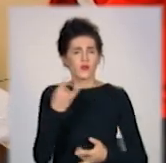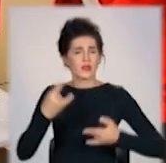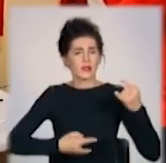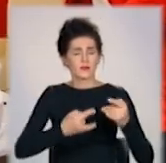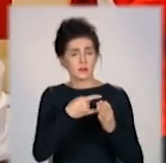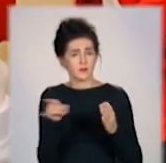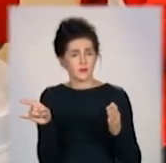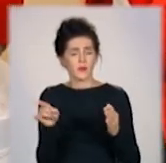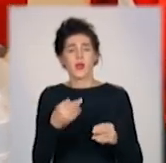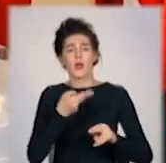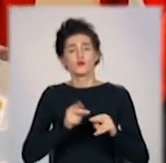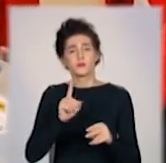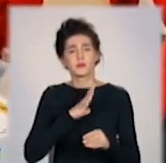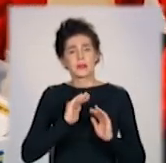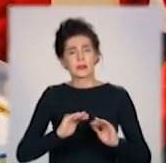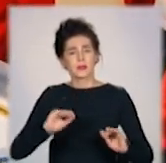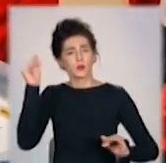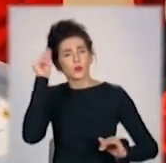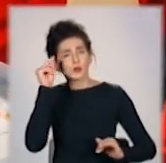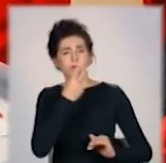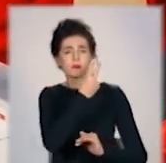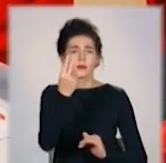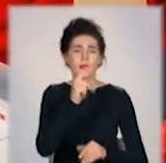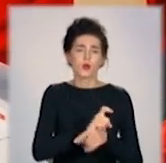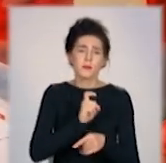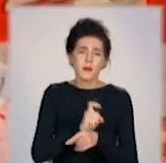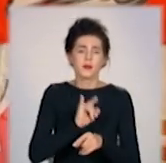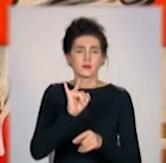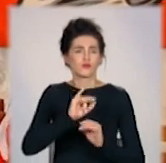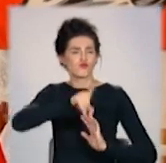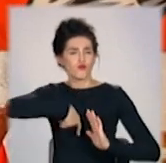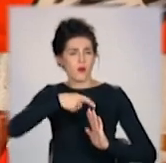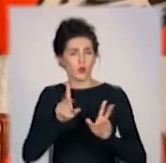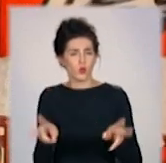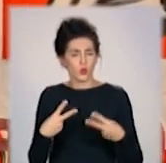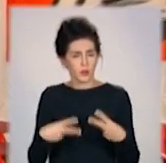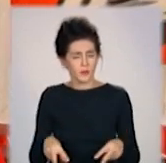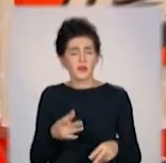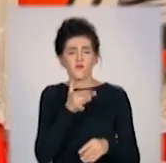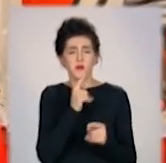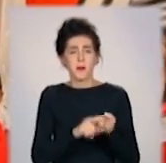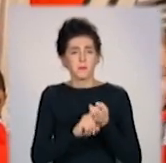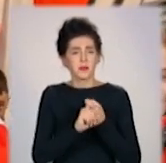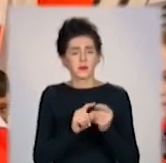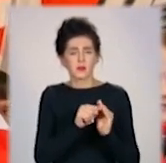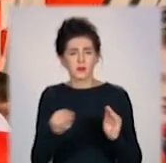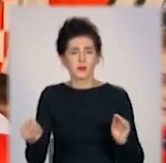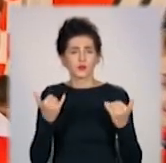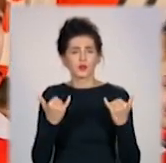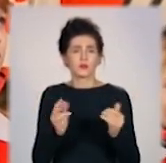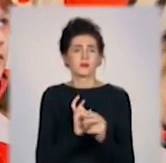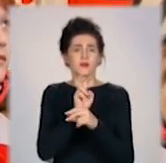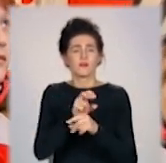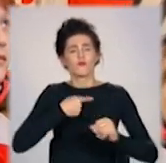Аби учні могли вболівати за «Донбас» і «Шахтар». У період пандемії, коли доступ на трибуни